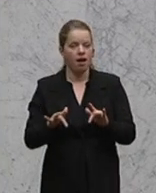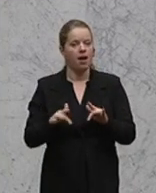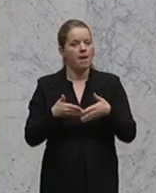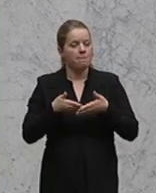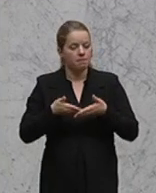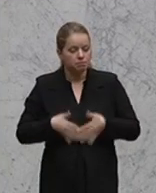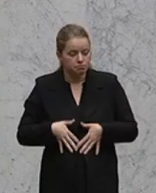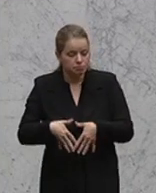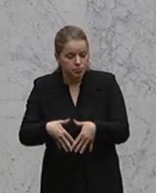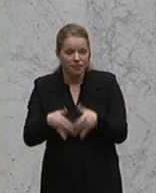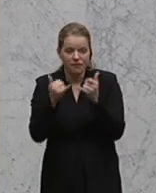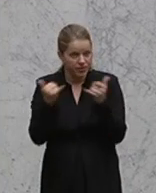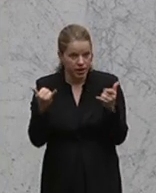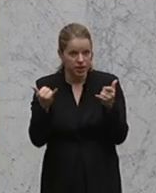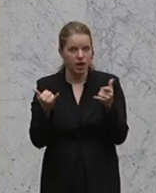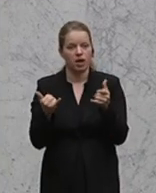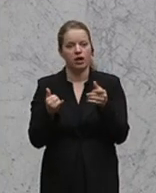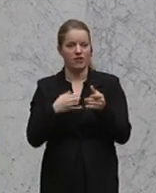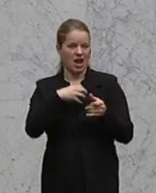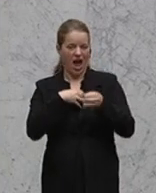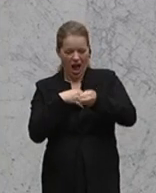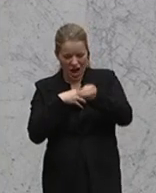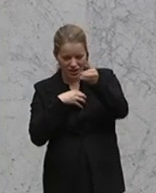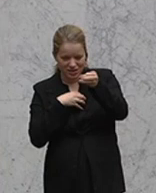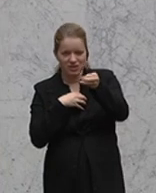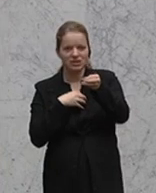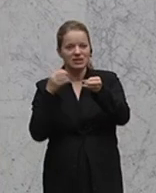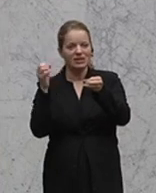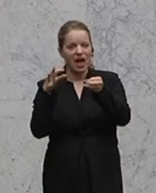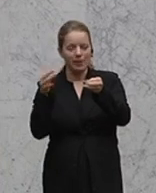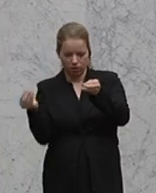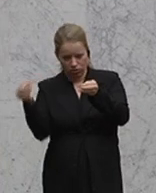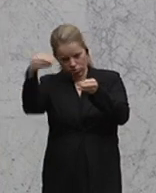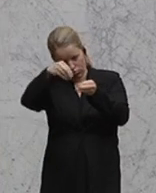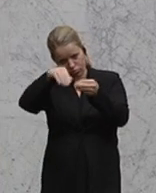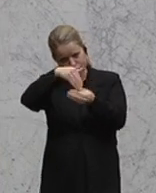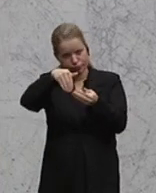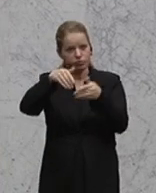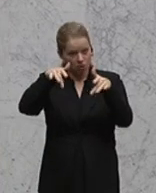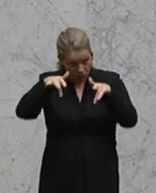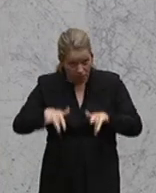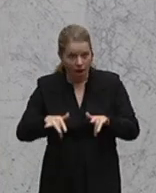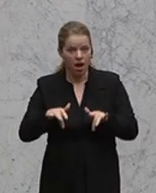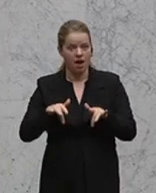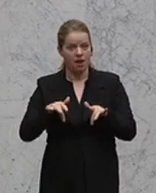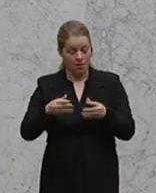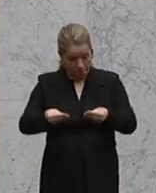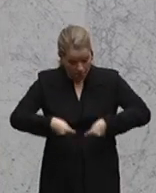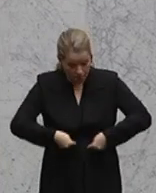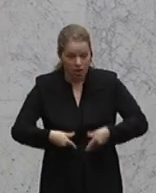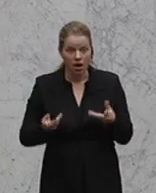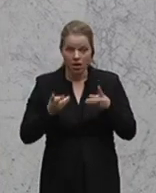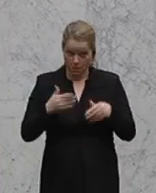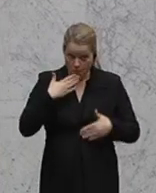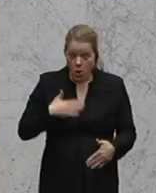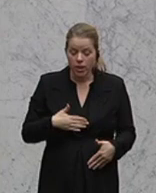Eizelle und eine Samenzelle zusammentue und mir dann sage, möchte ich dieses Kind, schaffe ich das, kann ich das